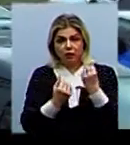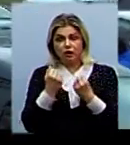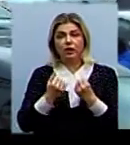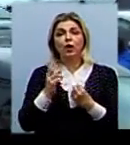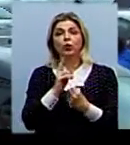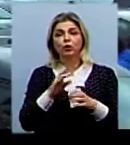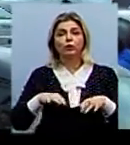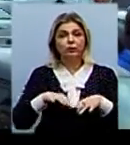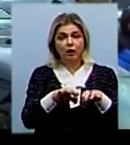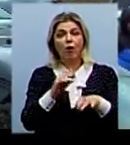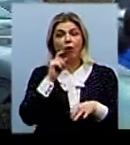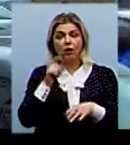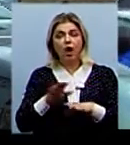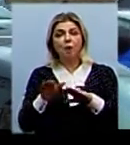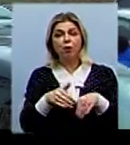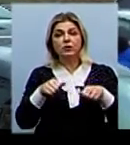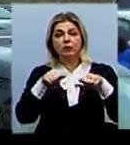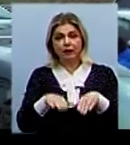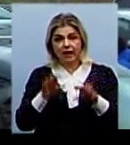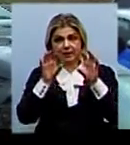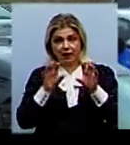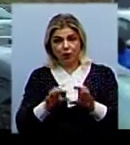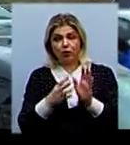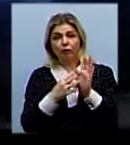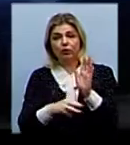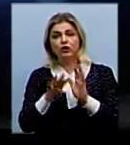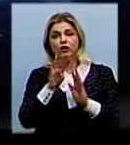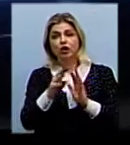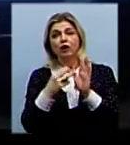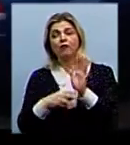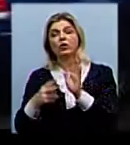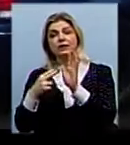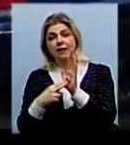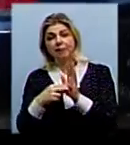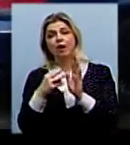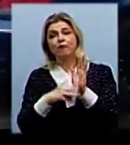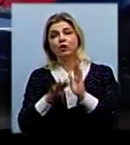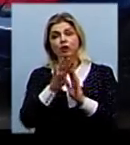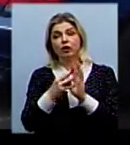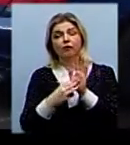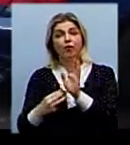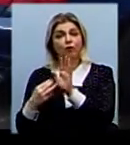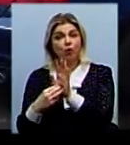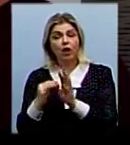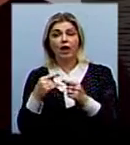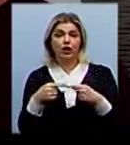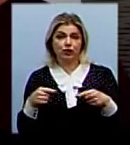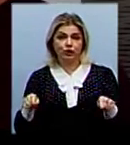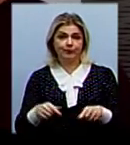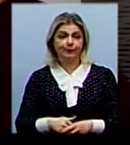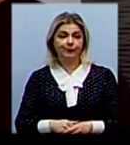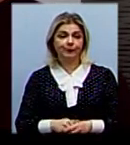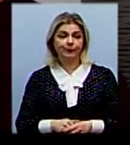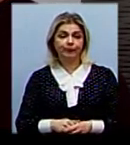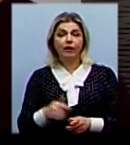заїхав до України після прийняття законів 8487 та 8488 – інші. Громадійник,